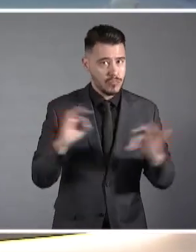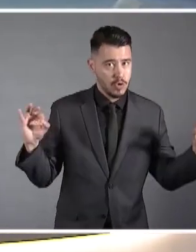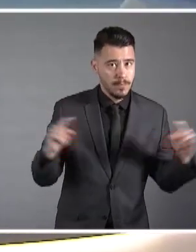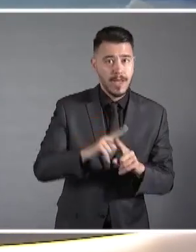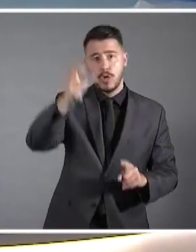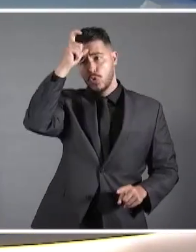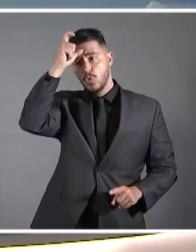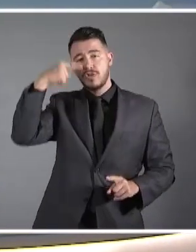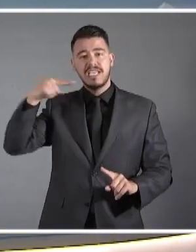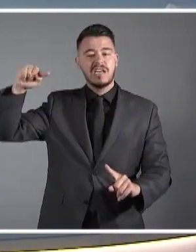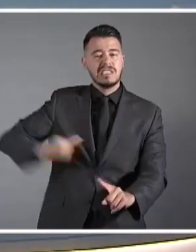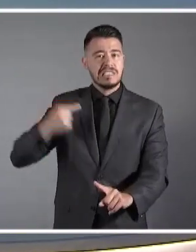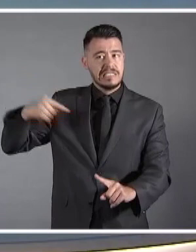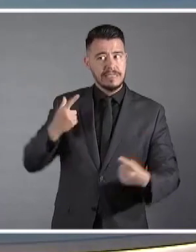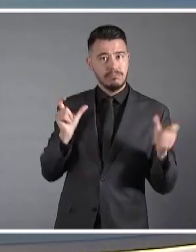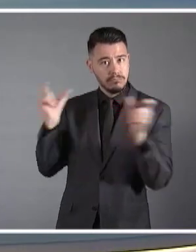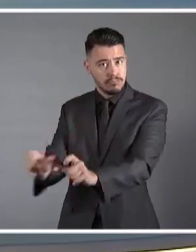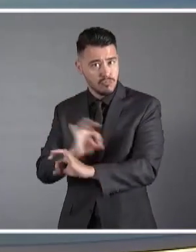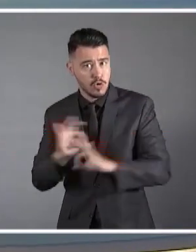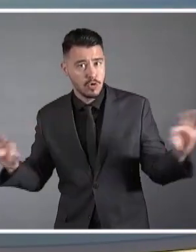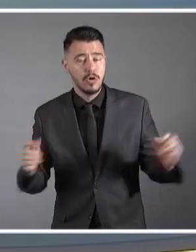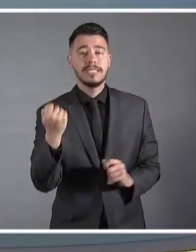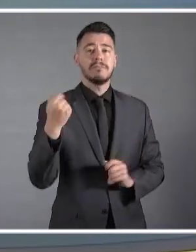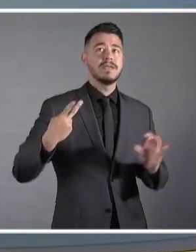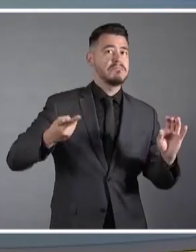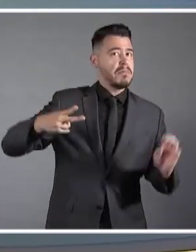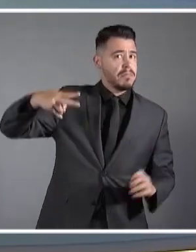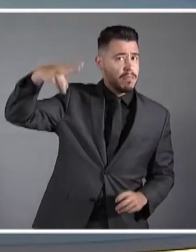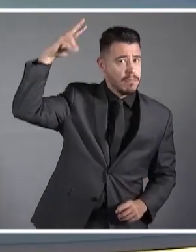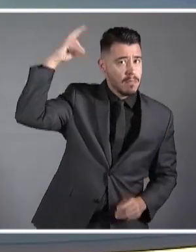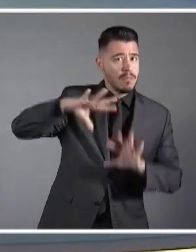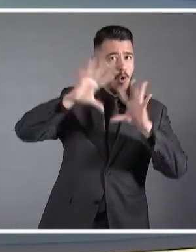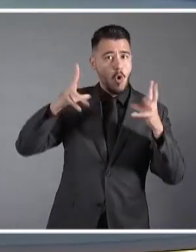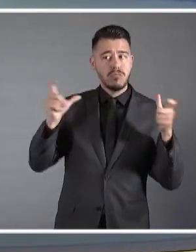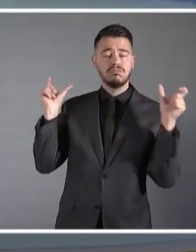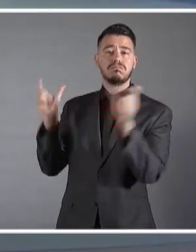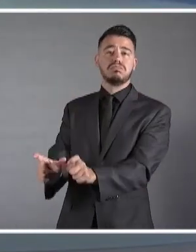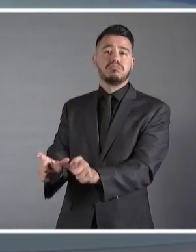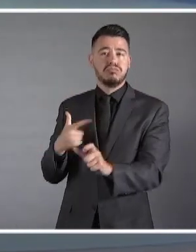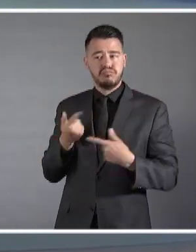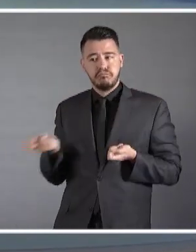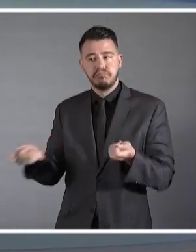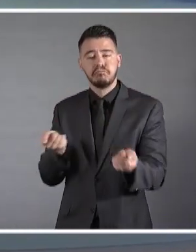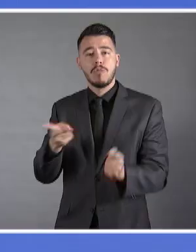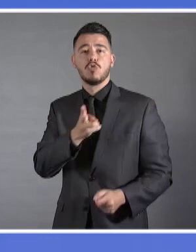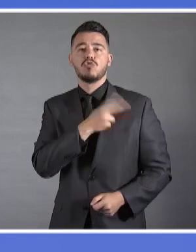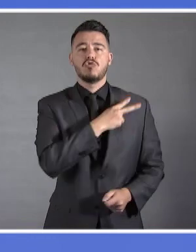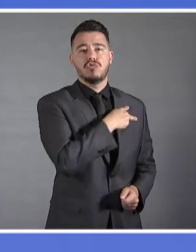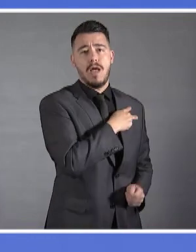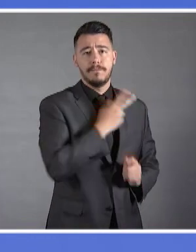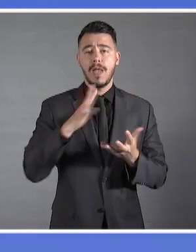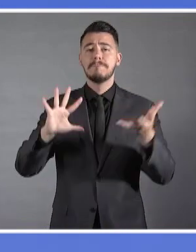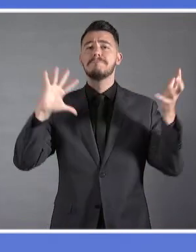ενεργειακή κρίση και ακρίβεια. Η κυβέρνηση αντιμετώπισε τα μεγάλα και περίπλοκα παγκόσμια και εθνικά